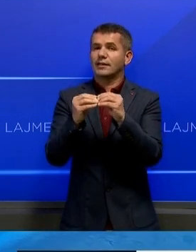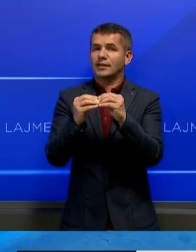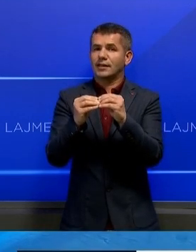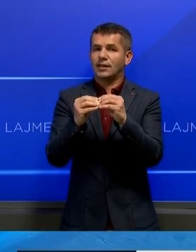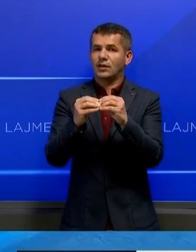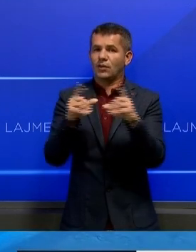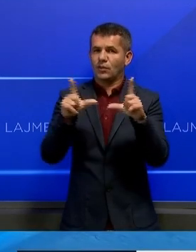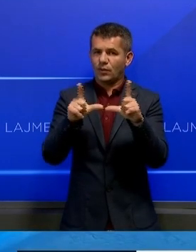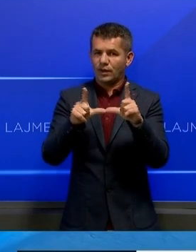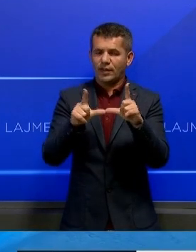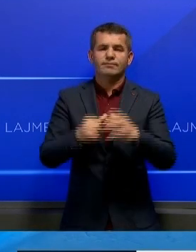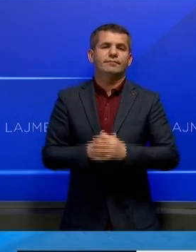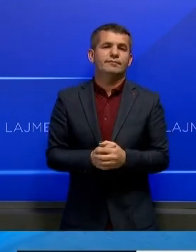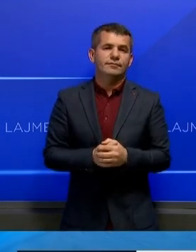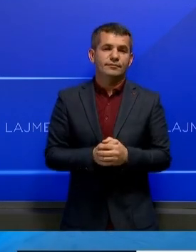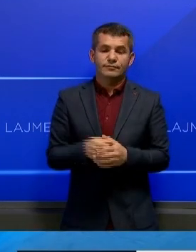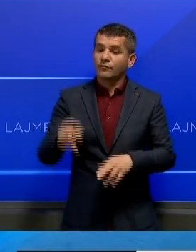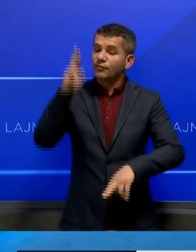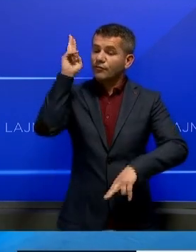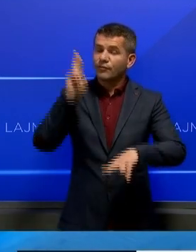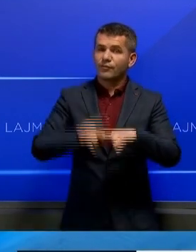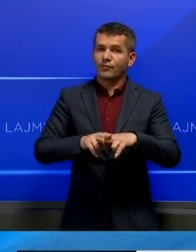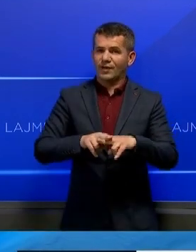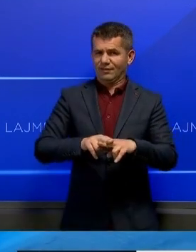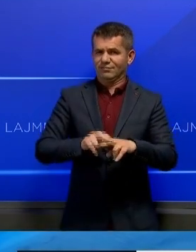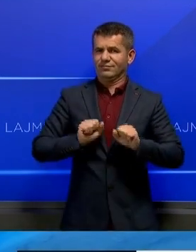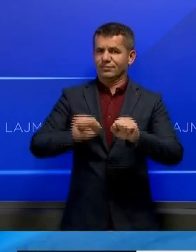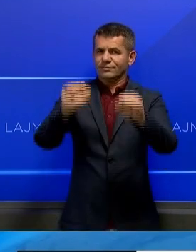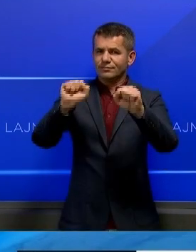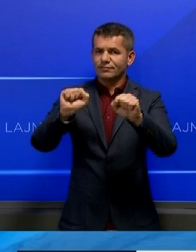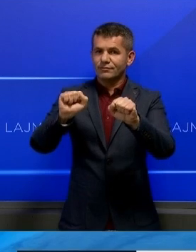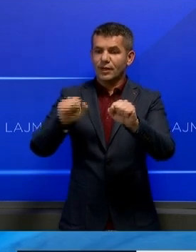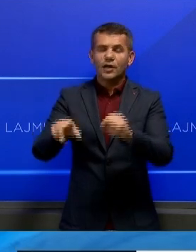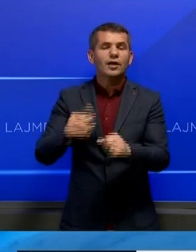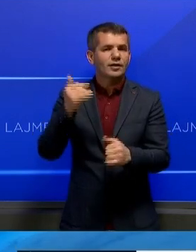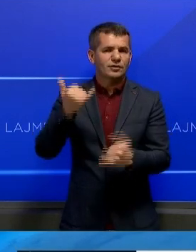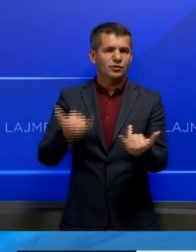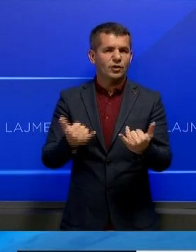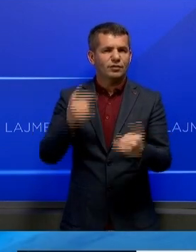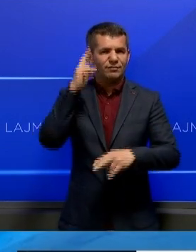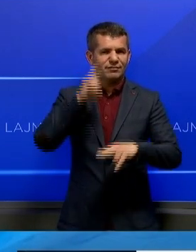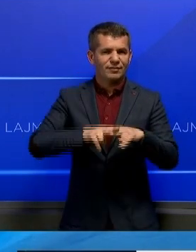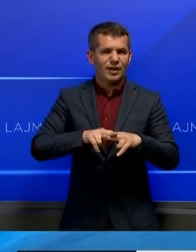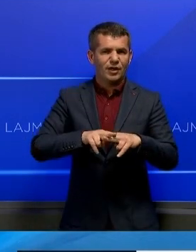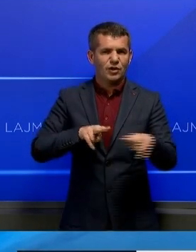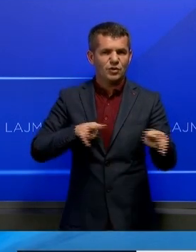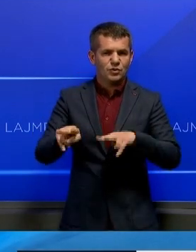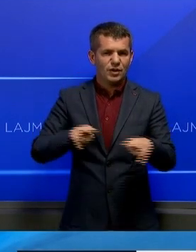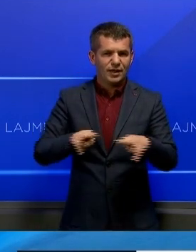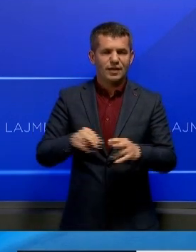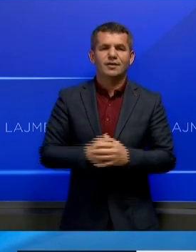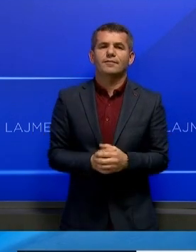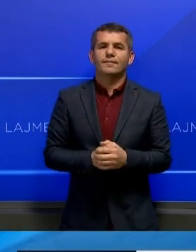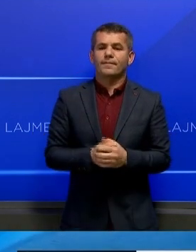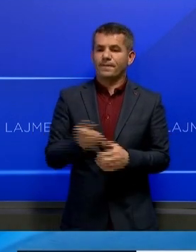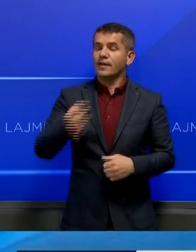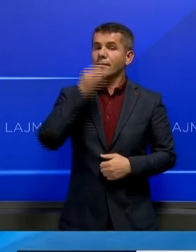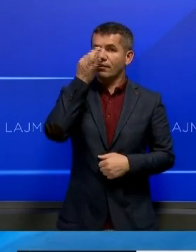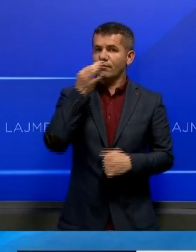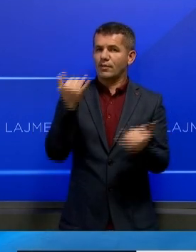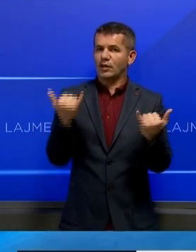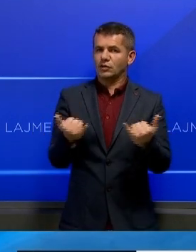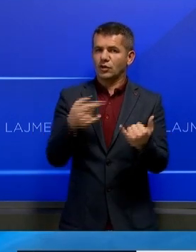Berisha Prestreshi. Vendimin për hedhjet në aktë akuzes e ka marrë kryetari trupi gjykuas Albana Ivoazi. Ljojimin e ka